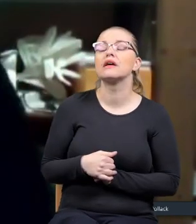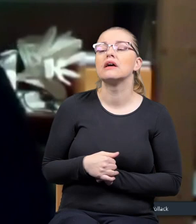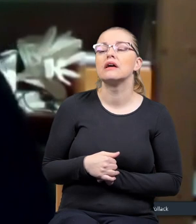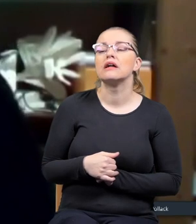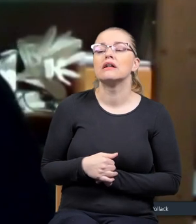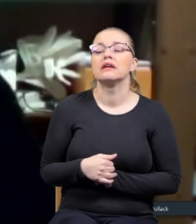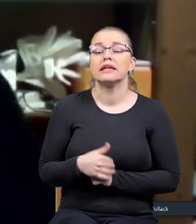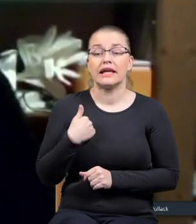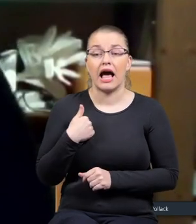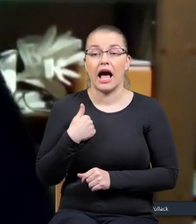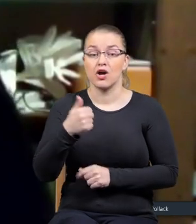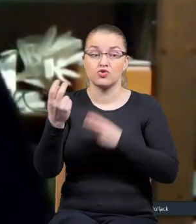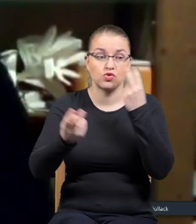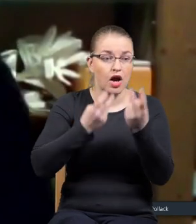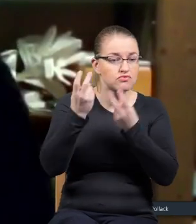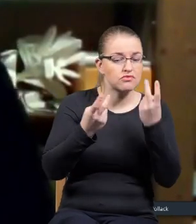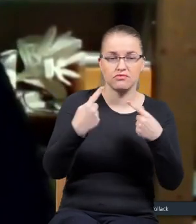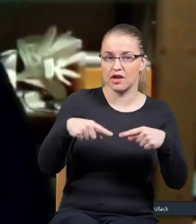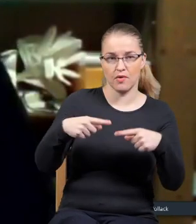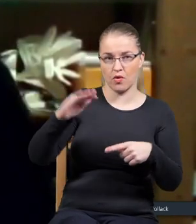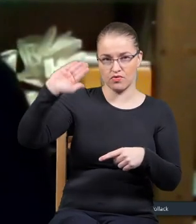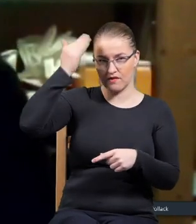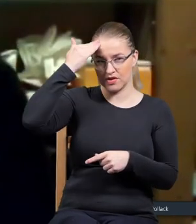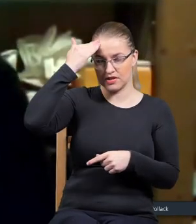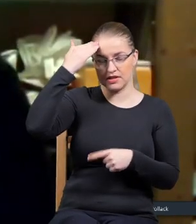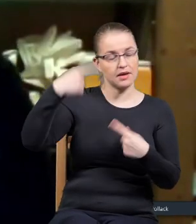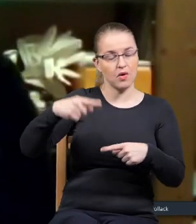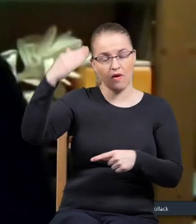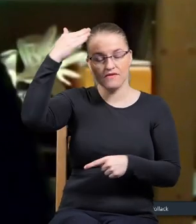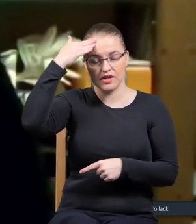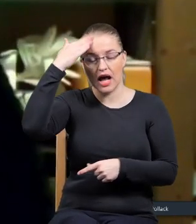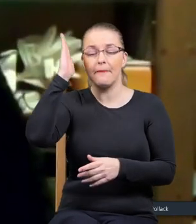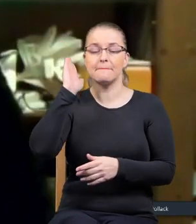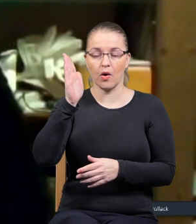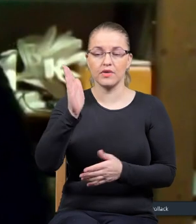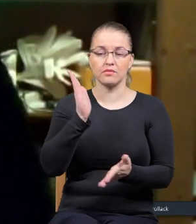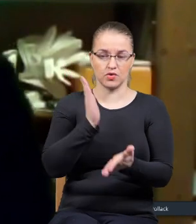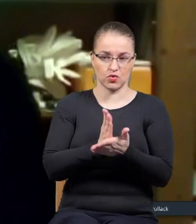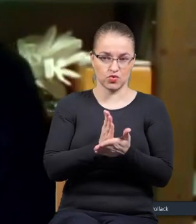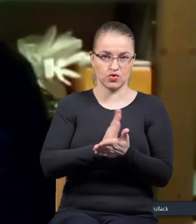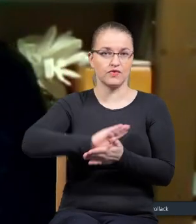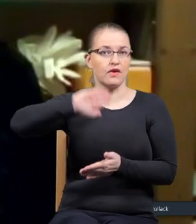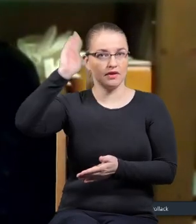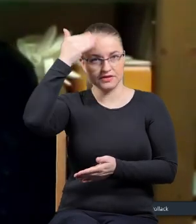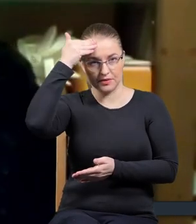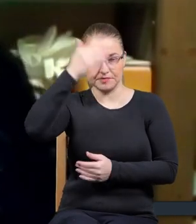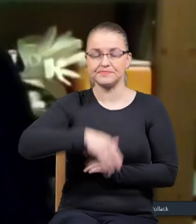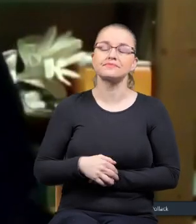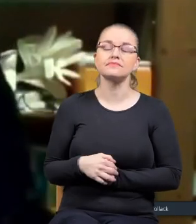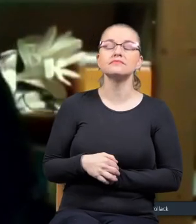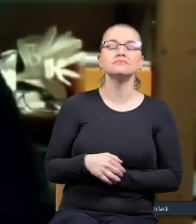publikowałem to, jeszcze nie, nie dowiedziałem się, jeszcze nie wiedziałem o tym, ale później się dowiedziałem, później właśnie